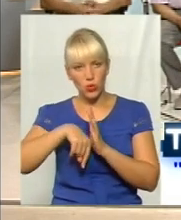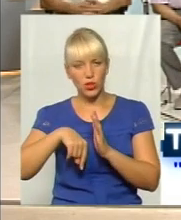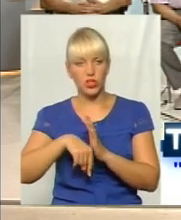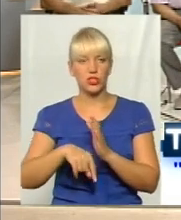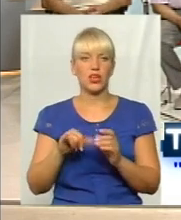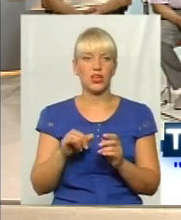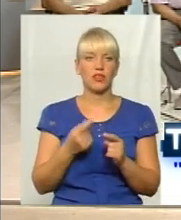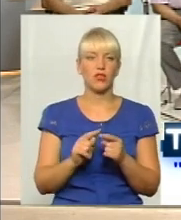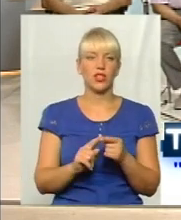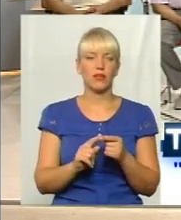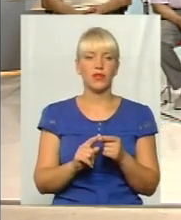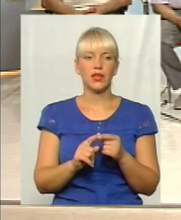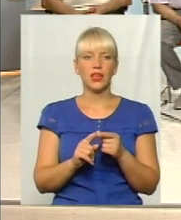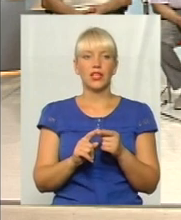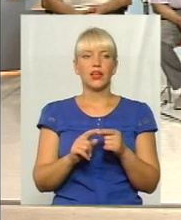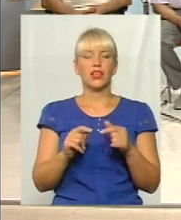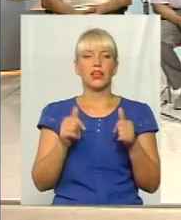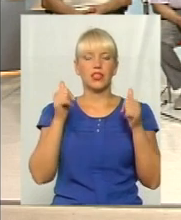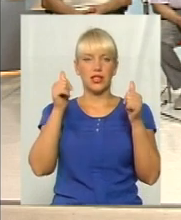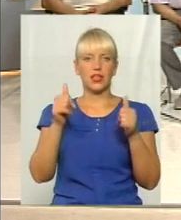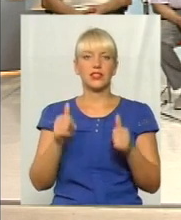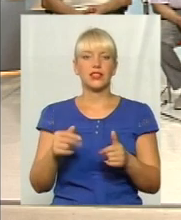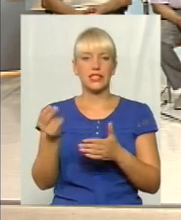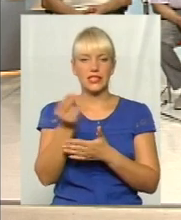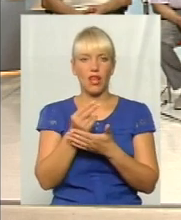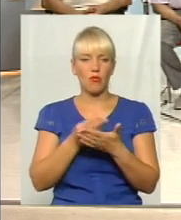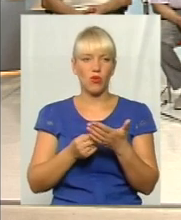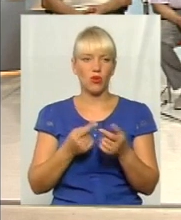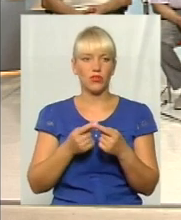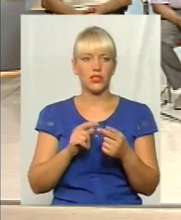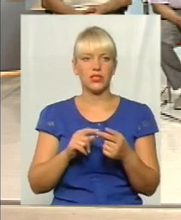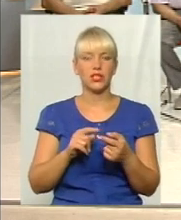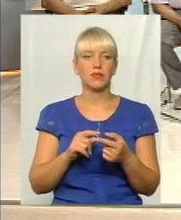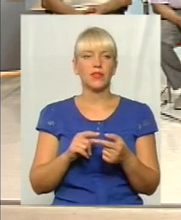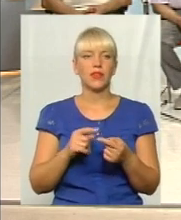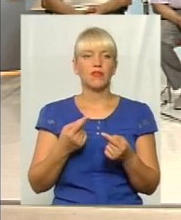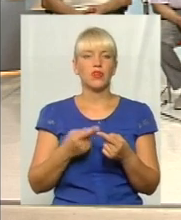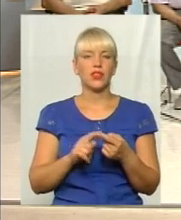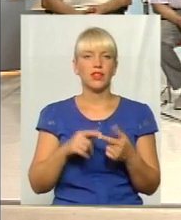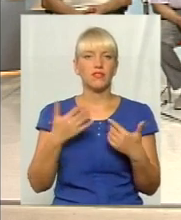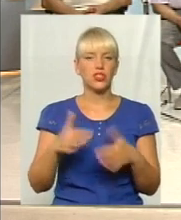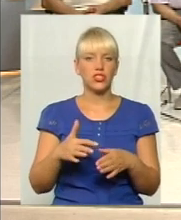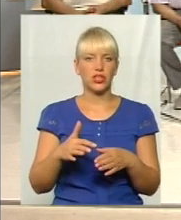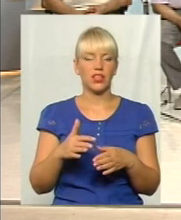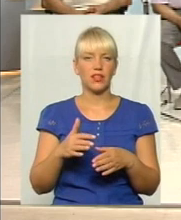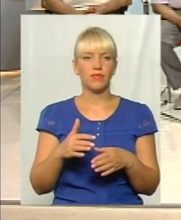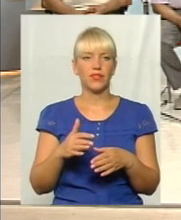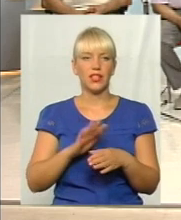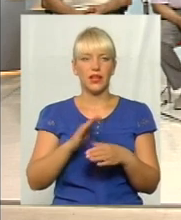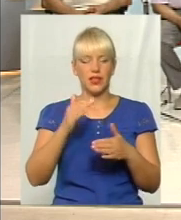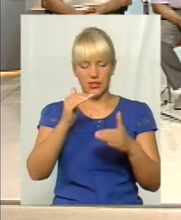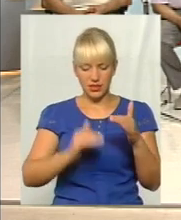Ні, вона, я маю на увазі, листки замальовані, оці малюнки, вони вже виходять не тільки десь знизу,